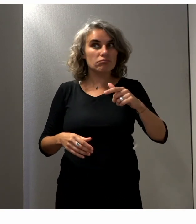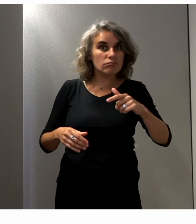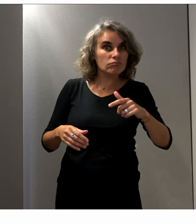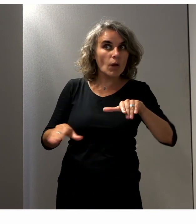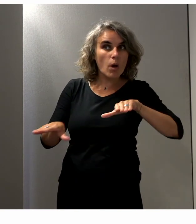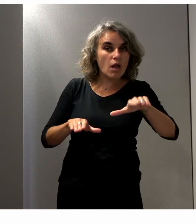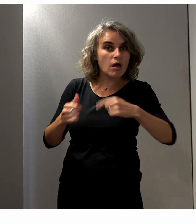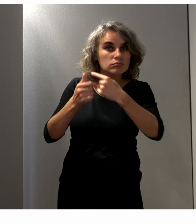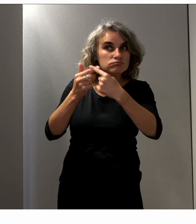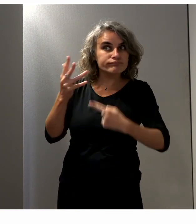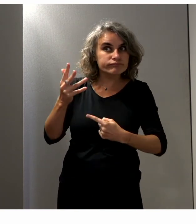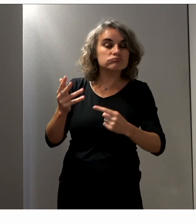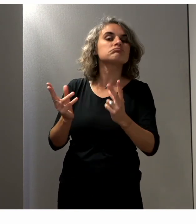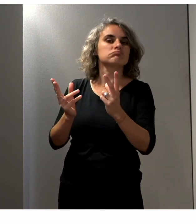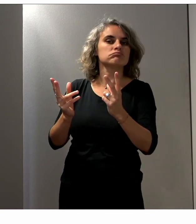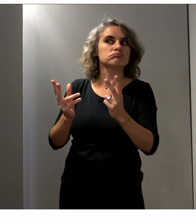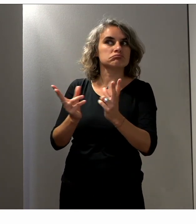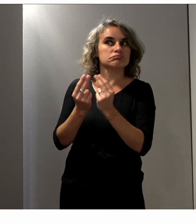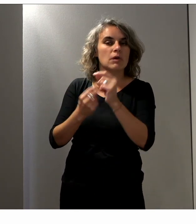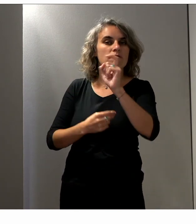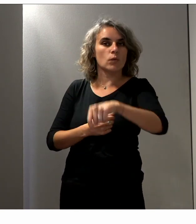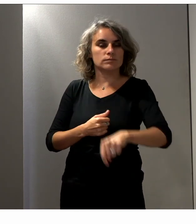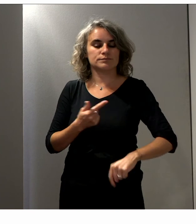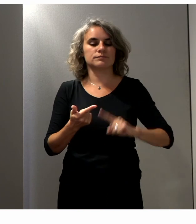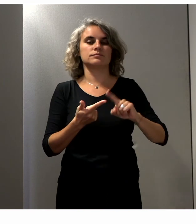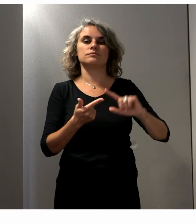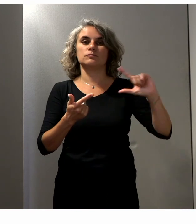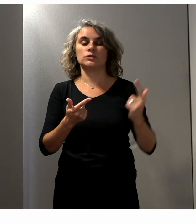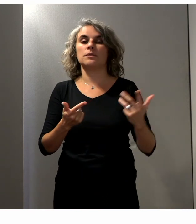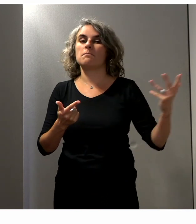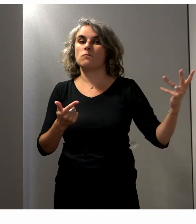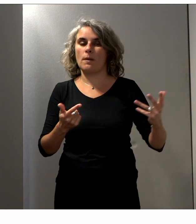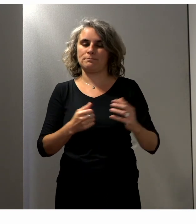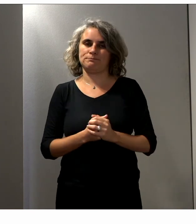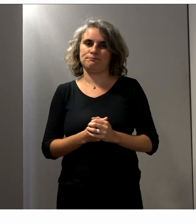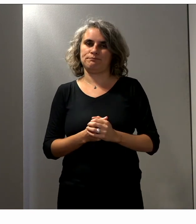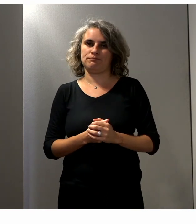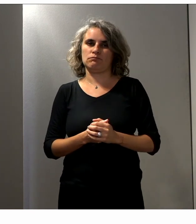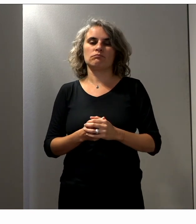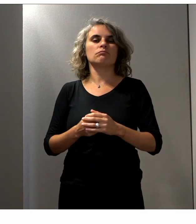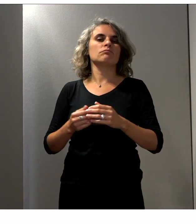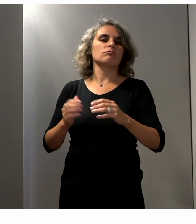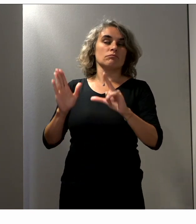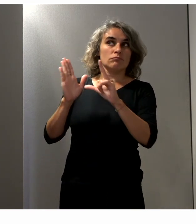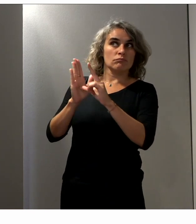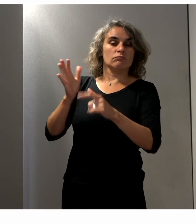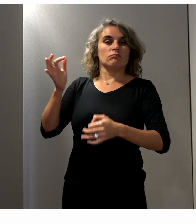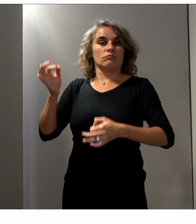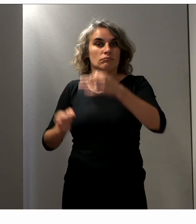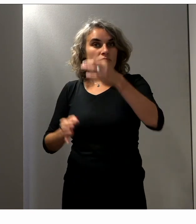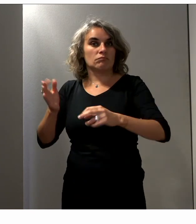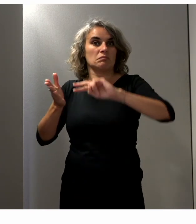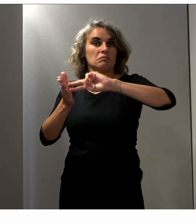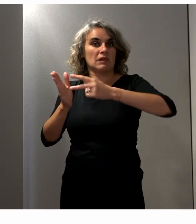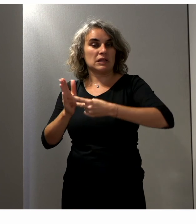Petit 1, 6, et on arrive au petit 2, une analyse des évolutions juridiques et techniques